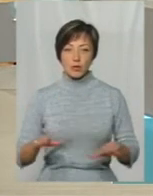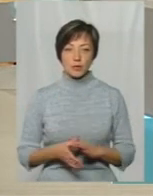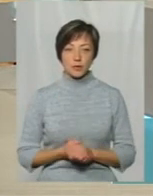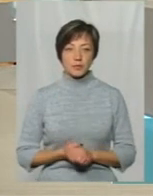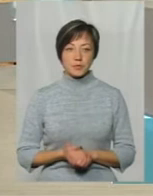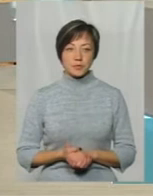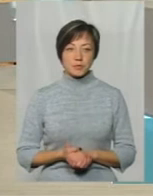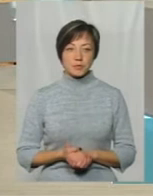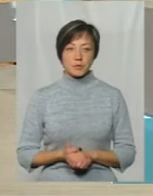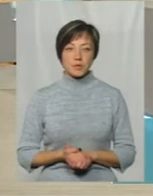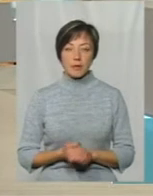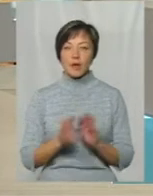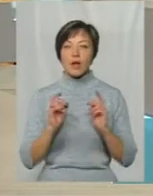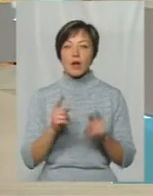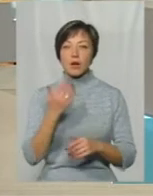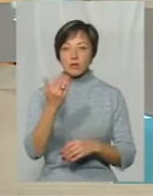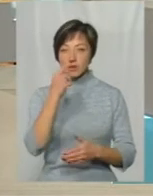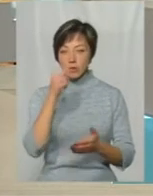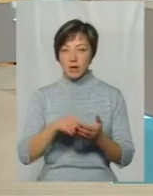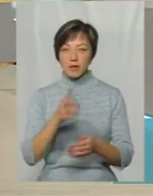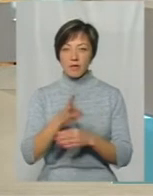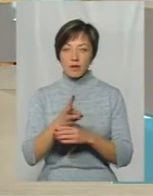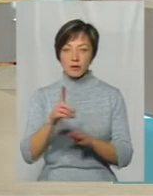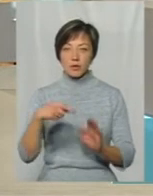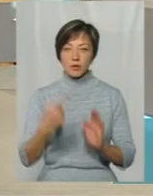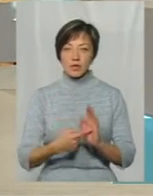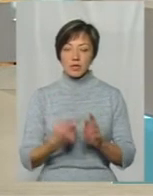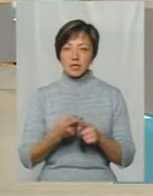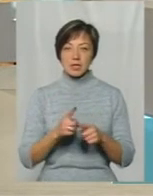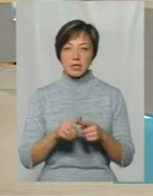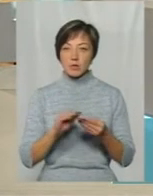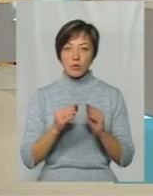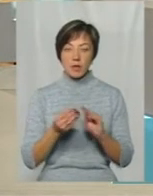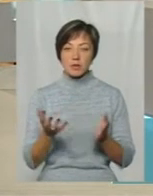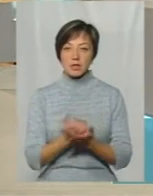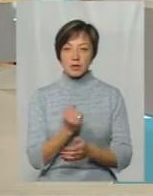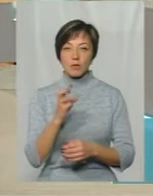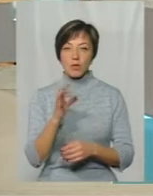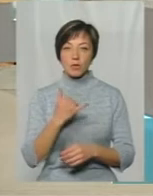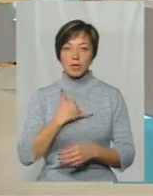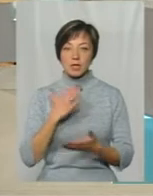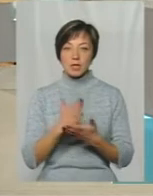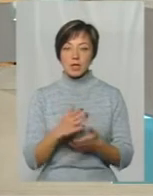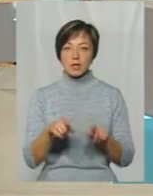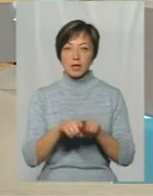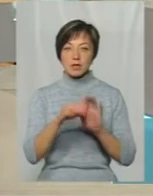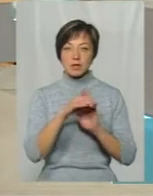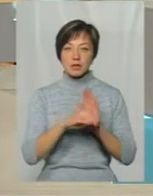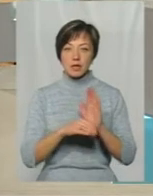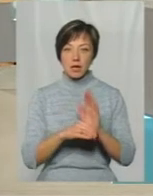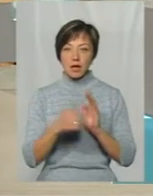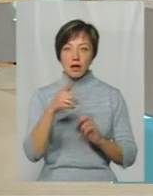часу А як до вас потрапило відео? Відео, це не було проблеми його знайти Тому що у нас є така система «Глазок,